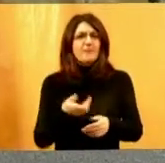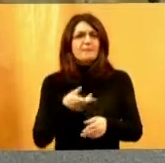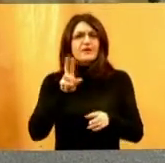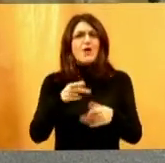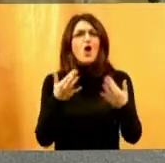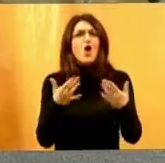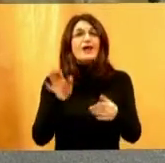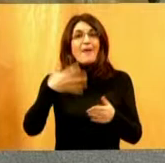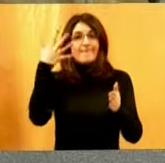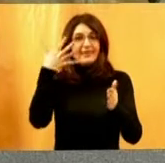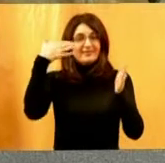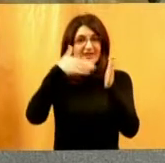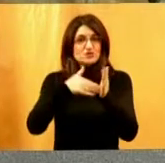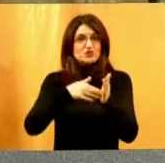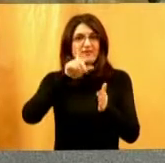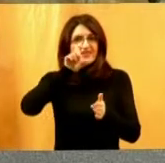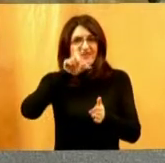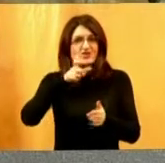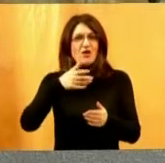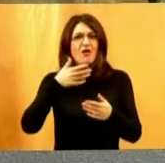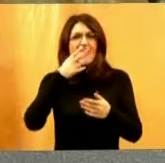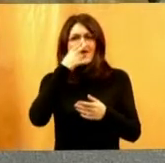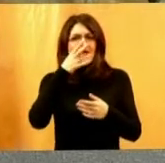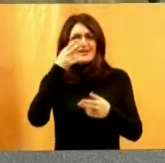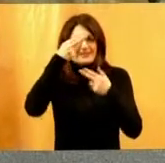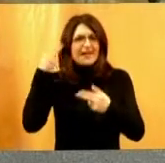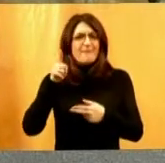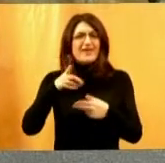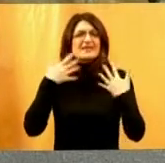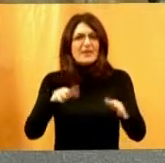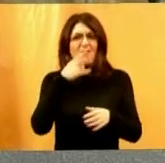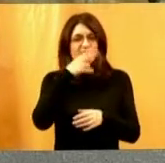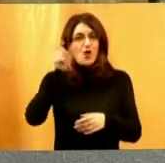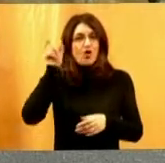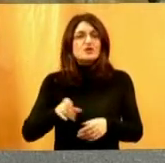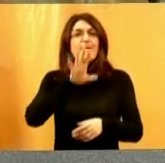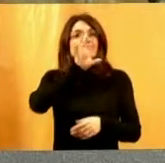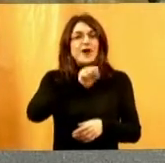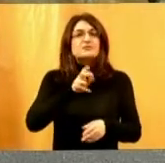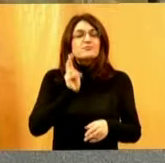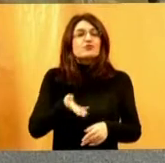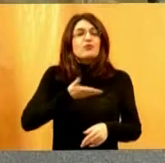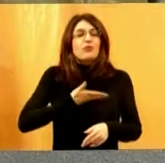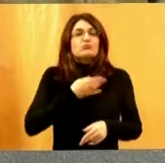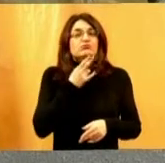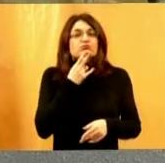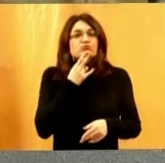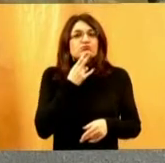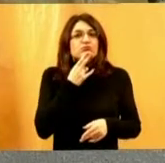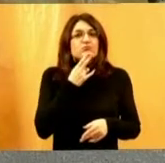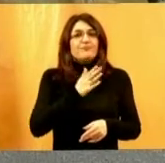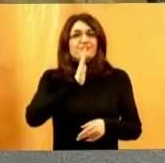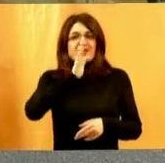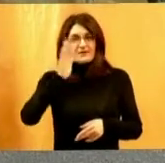Imao 5200 slijepih slabovidnih osoba. Psa vodiča može dobiti totalnost? Svaka